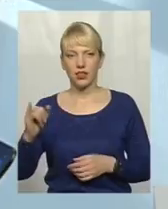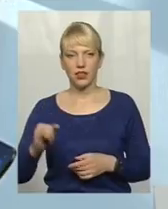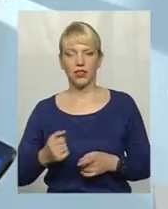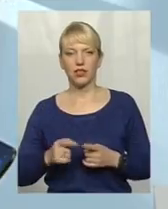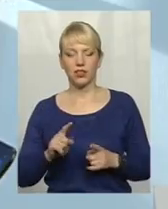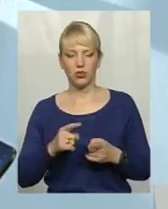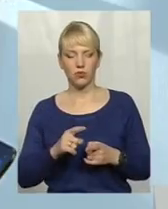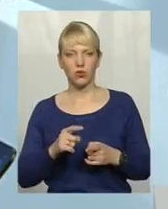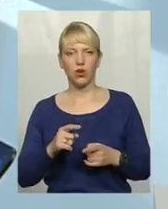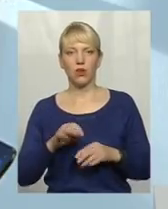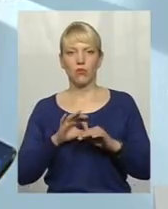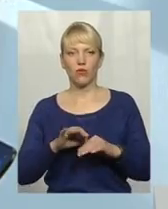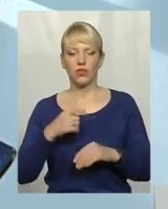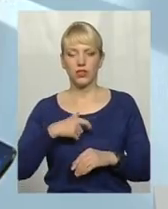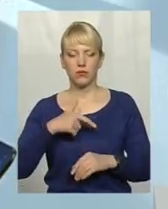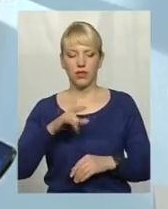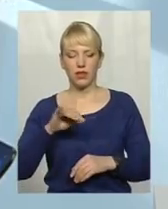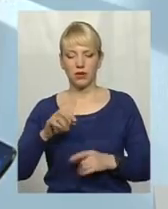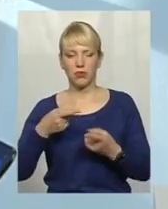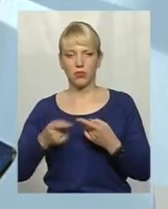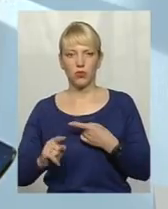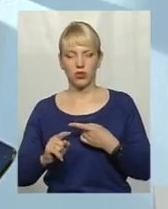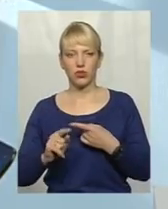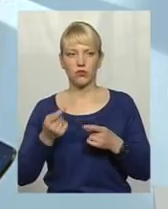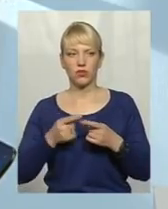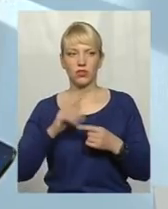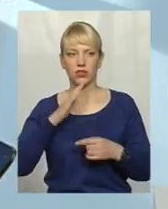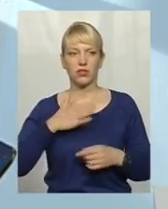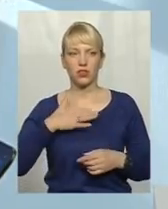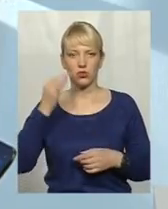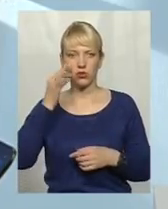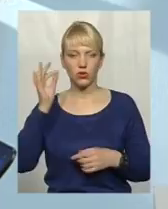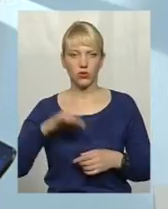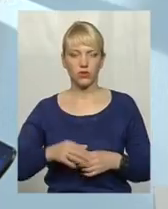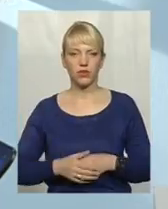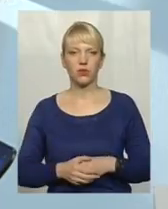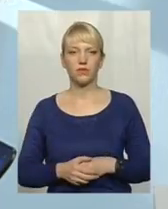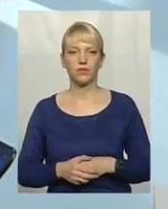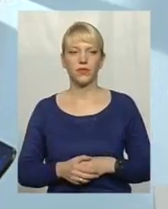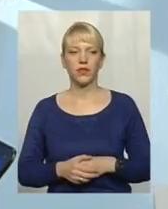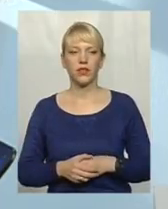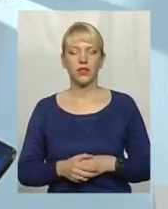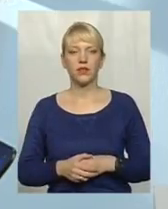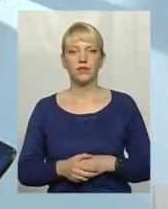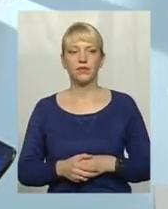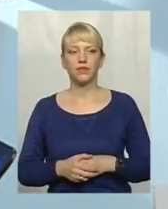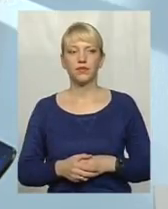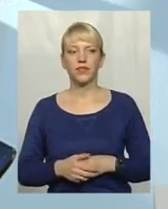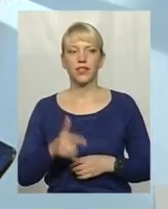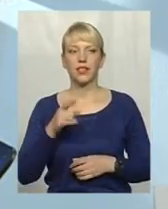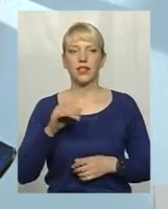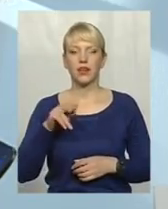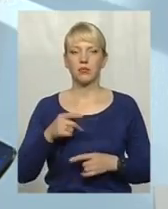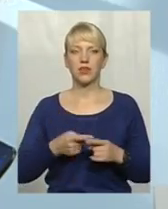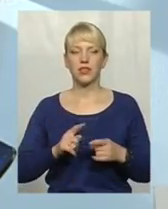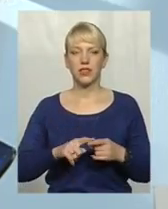поводить себе зараз грип по-іншому. Це з нашого досвіду, під час постереження цього. Грип –